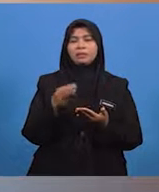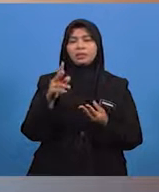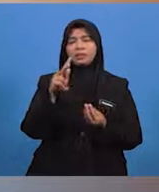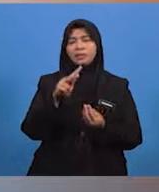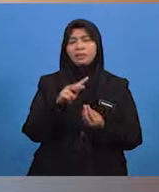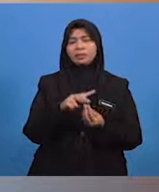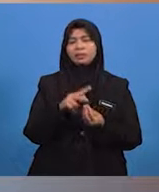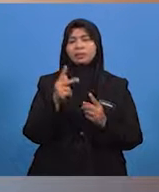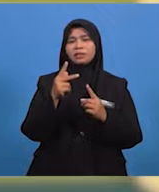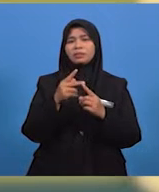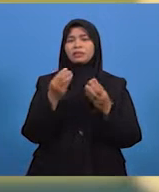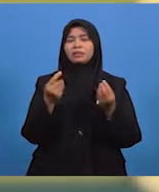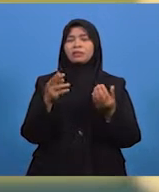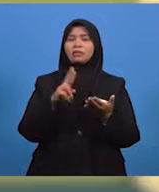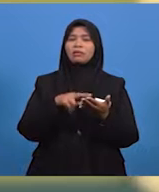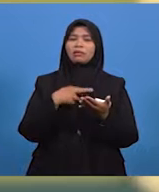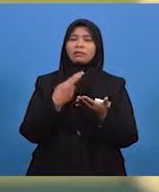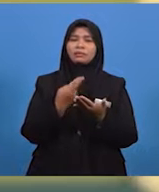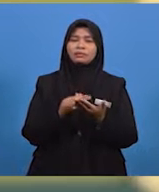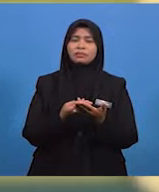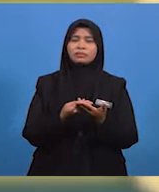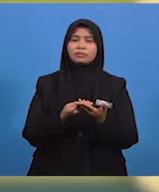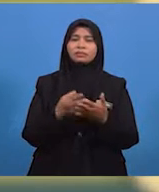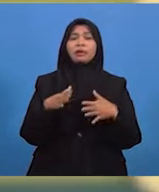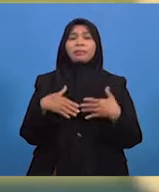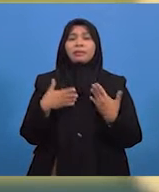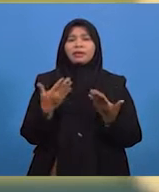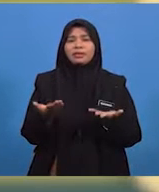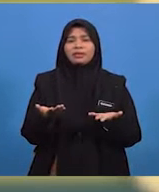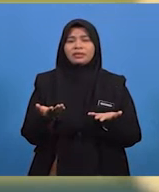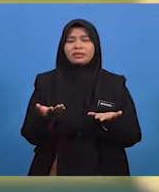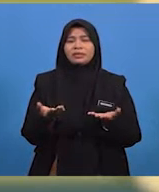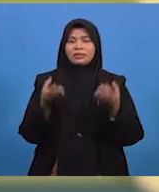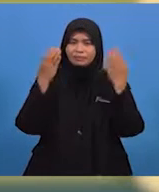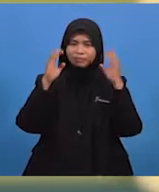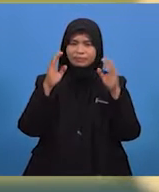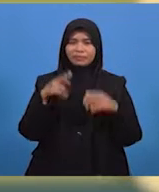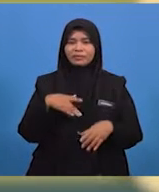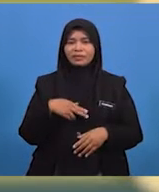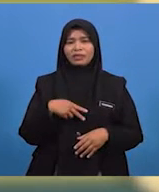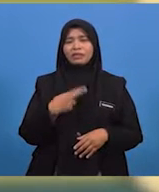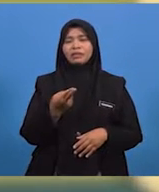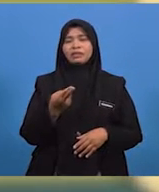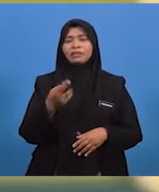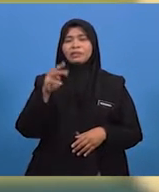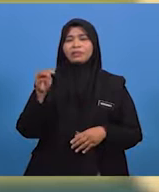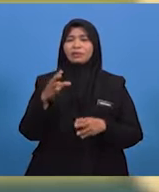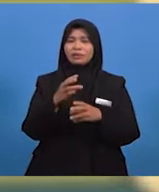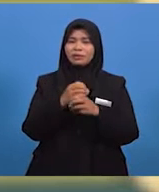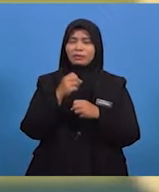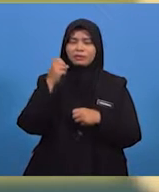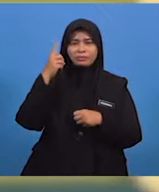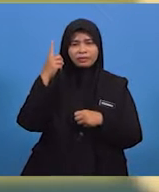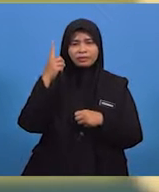tanah runtuh. Okey, murid-murid sekalian. Bagaimana setakat ini? Cikgu rasa murid-murid dapat memahami